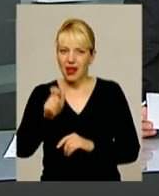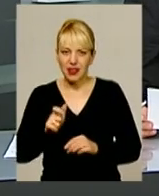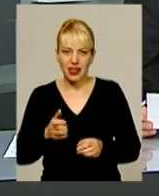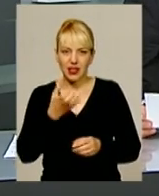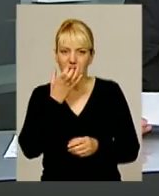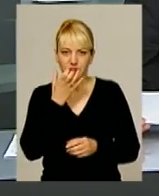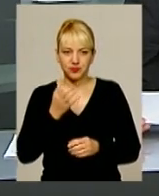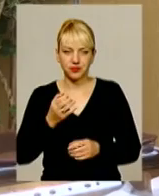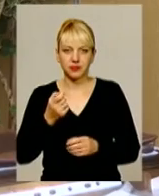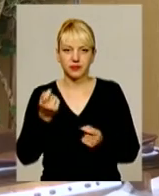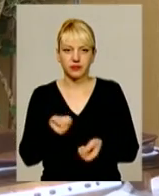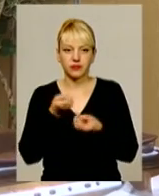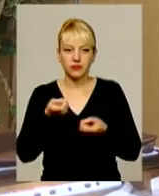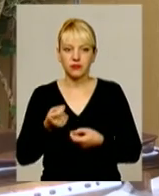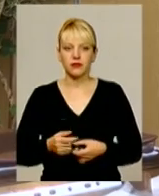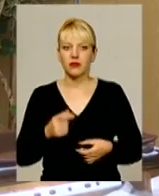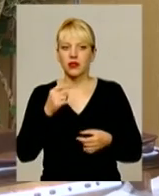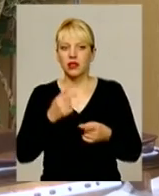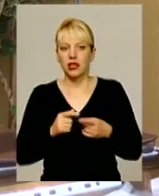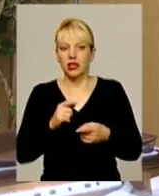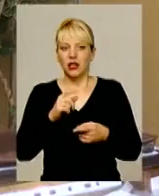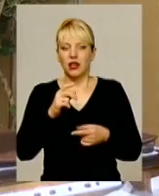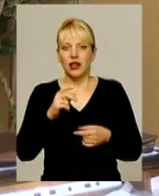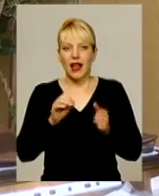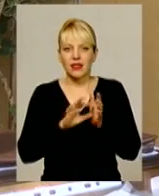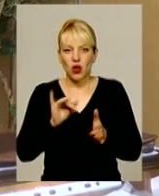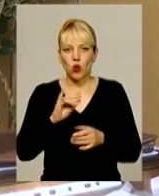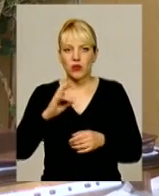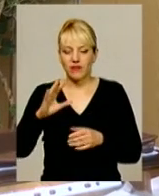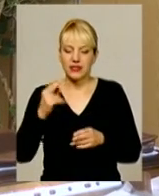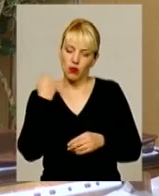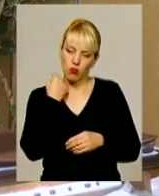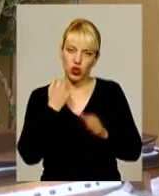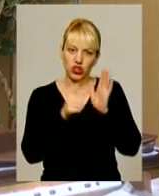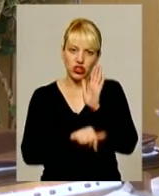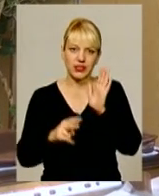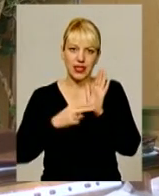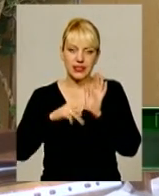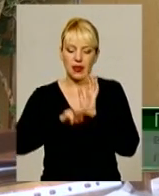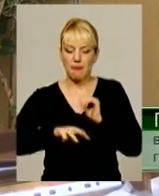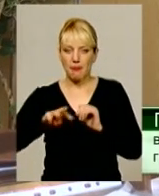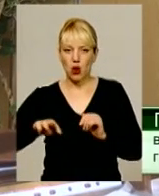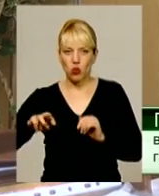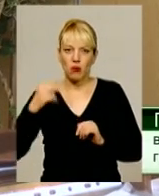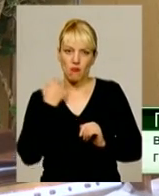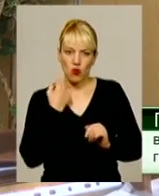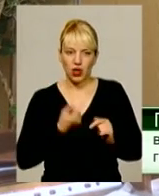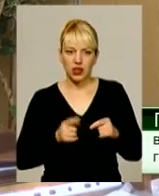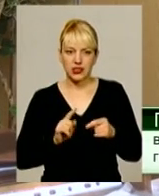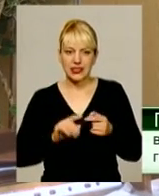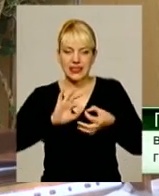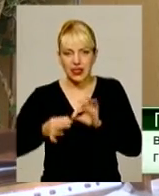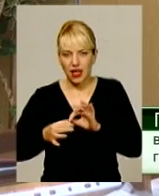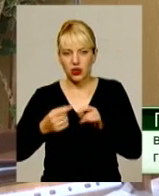погано. «Енергоінвест» заборгував великі кошти, 67 мільйонів боргу, а в нас по області